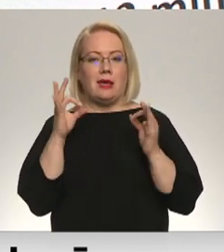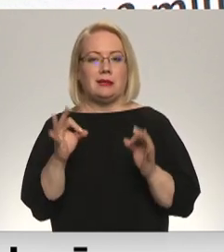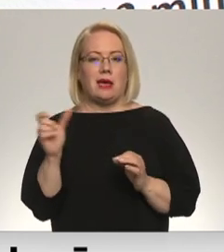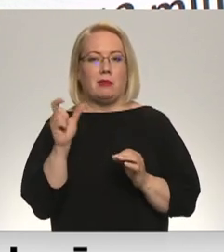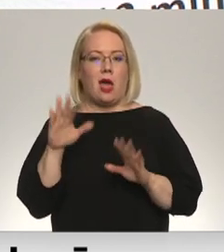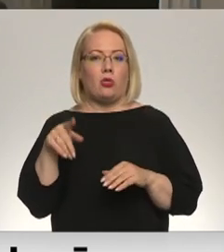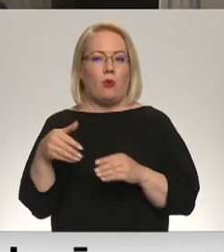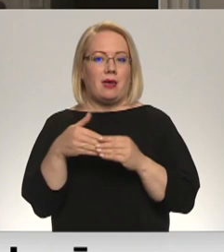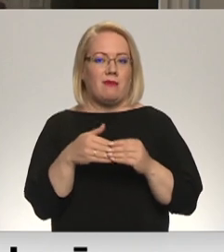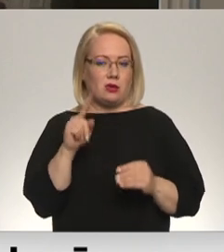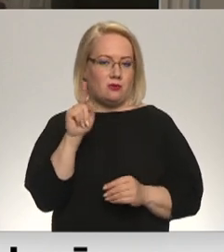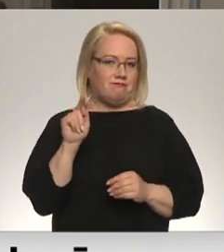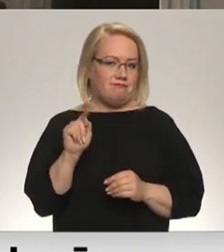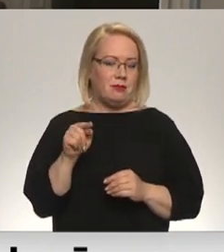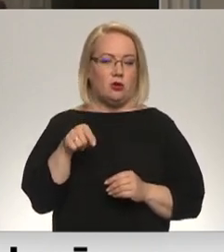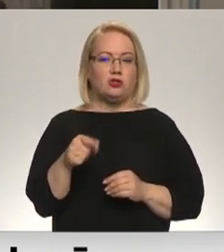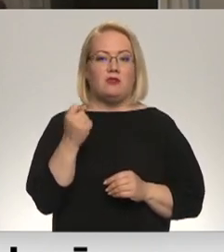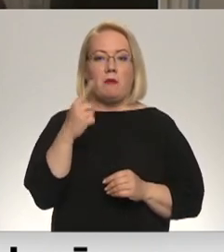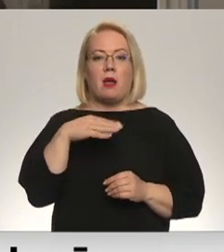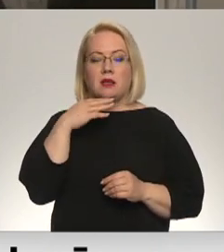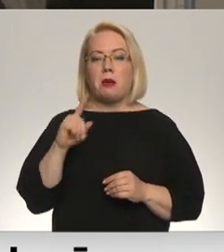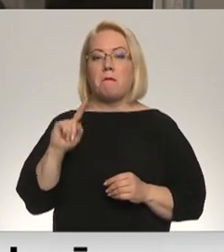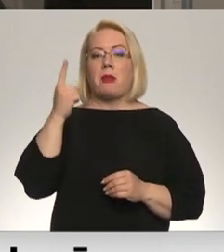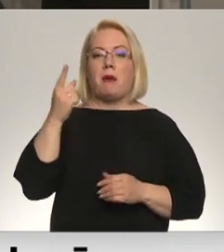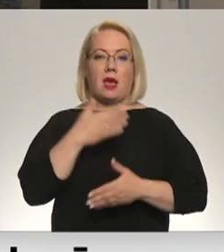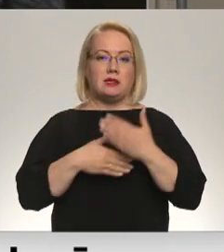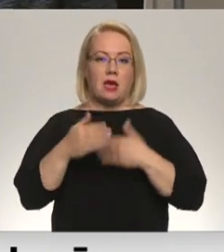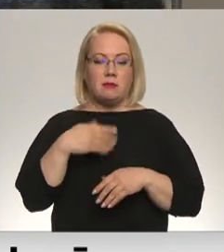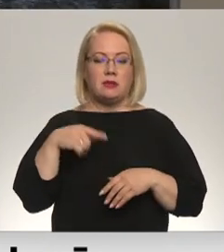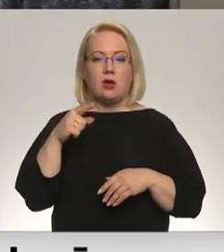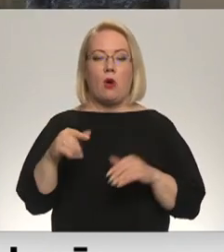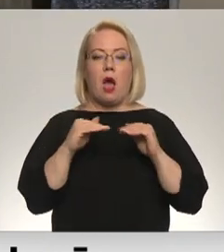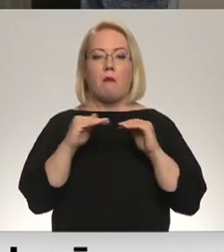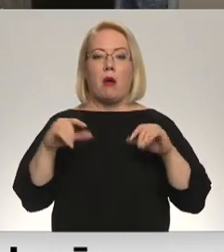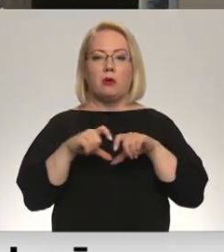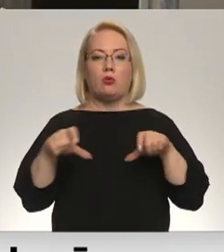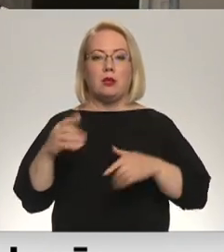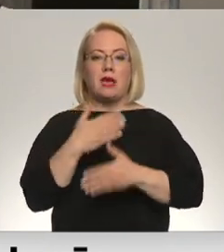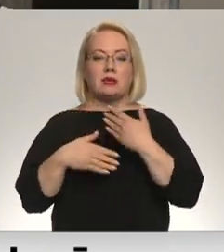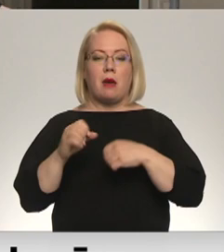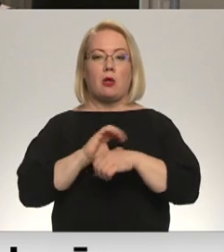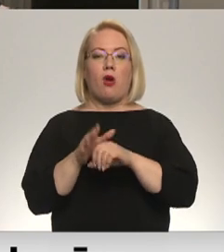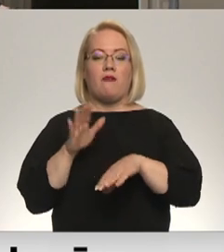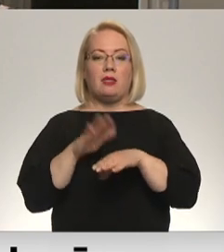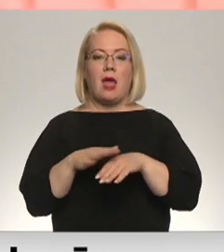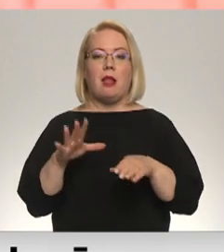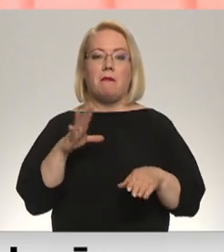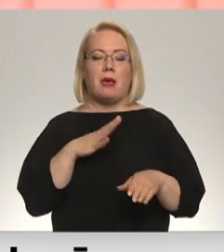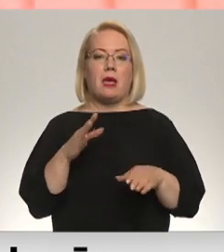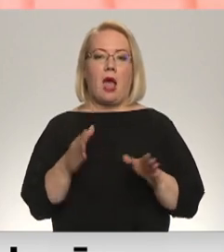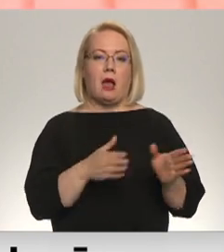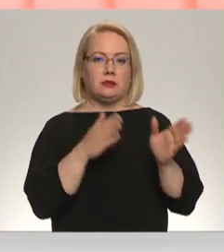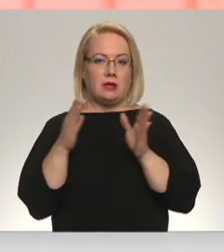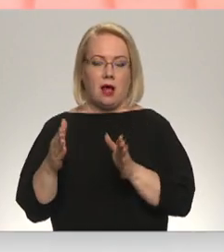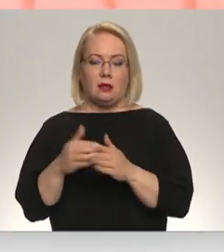šai 11. klasē šis ir pirmais eksāmenis. Pamatskolas eksāmeni pandēmijas dēļ tika atcelti. Tādi ļoti, ļoti labi